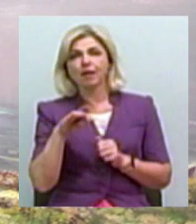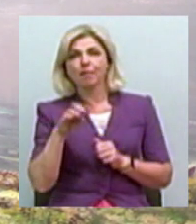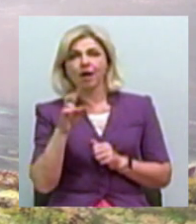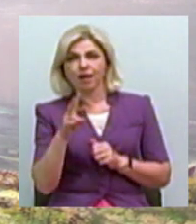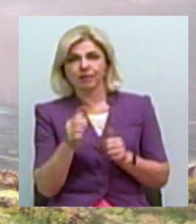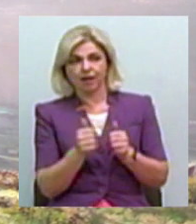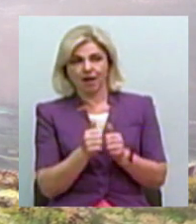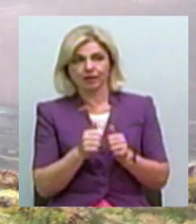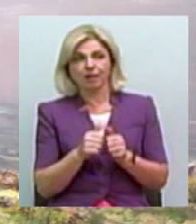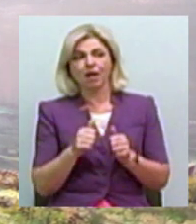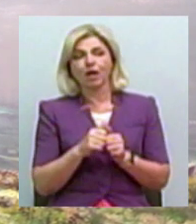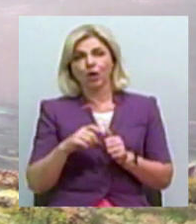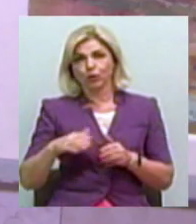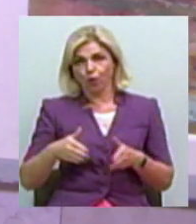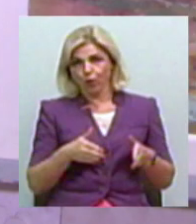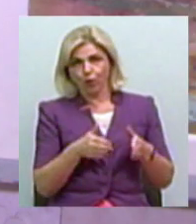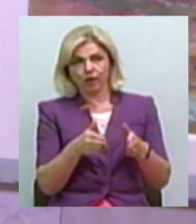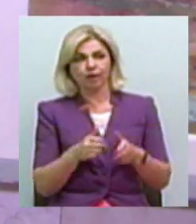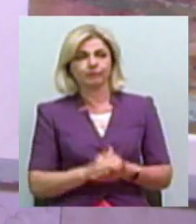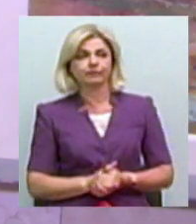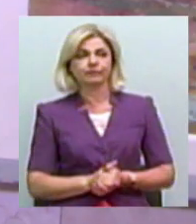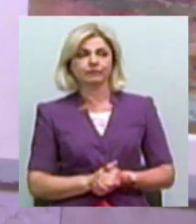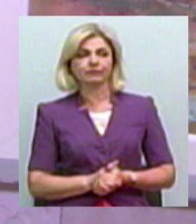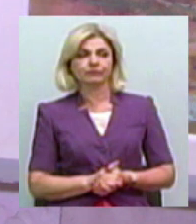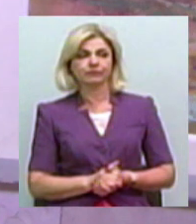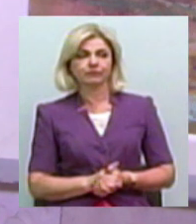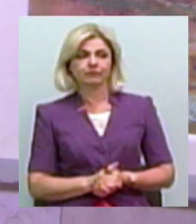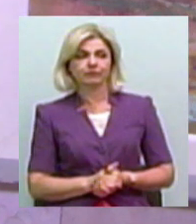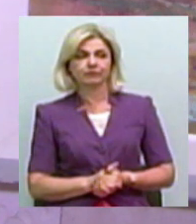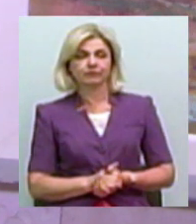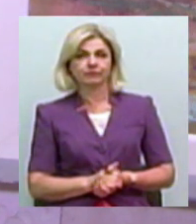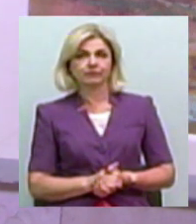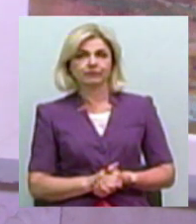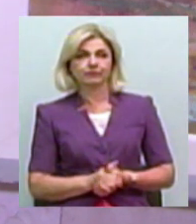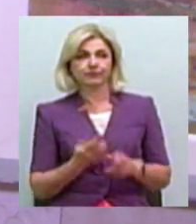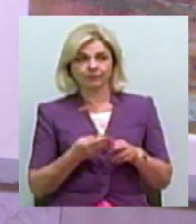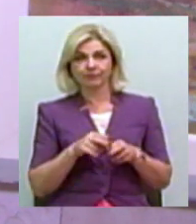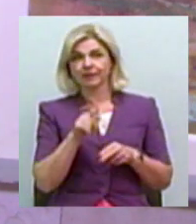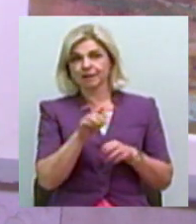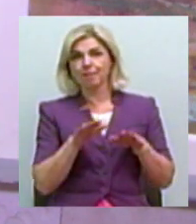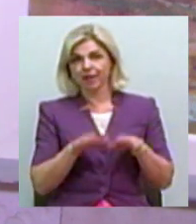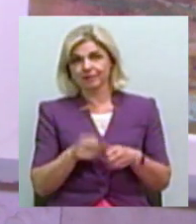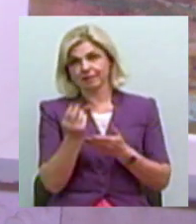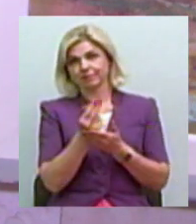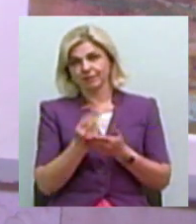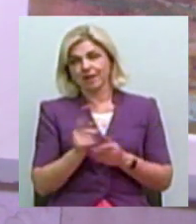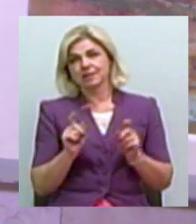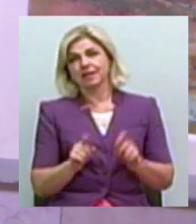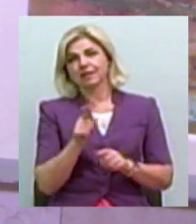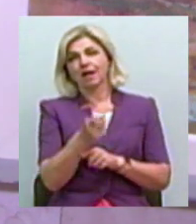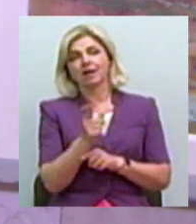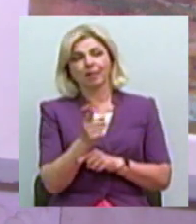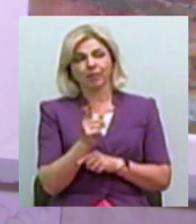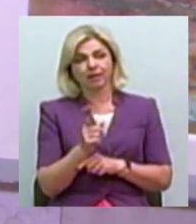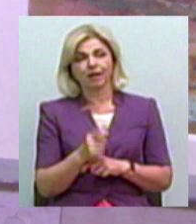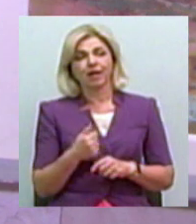майже, на Одесу, туди далі. Ось тут якраз ми були там, сиділи на рибалці, Вітя